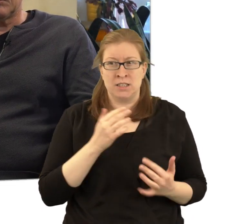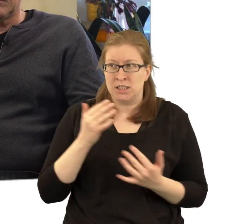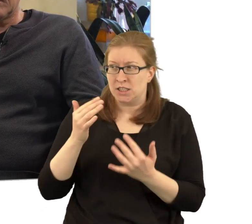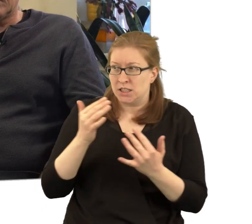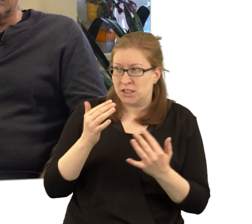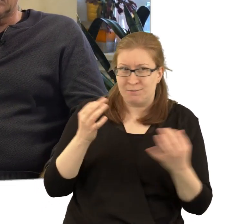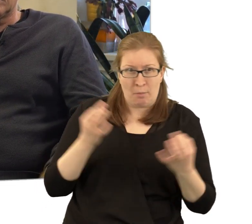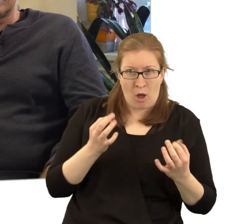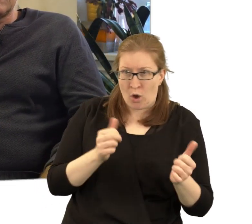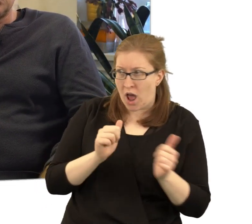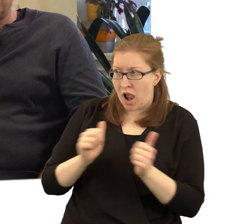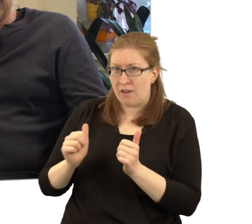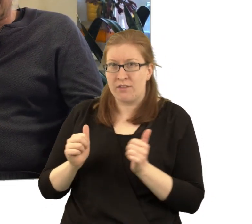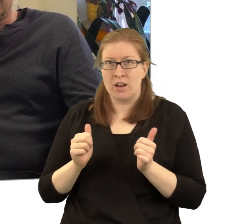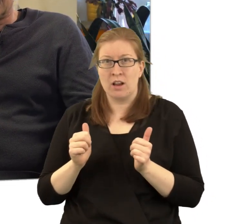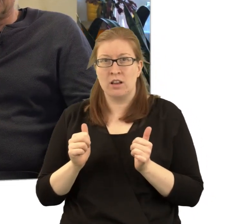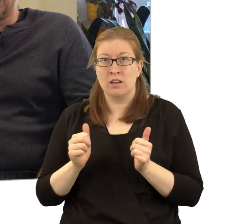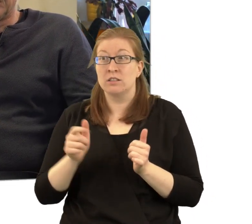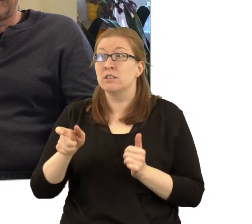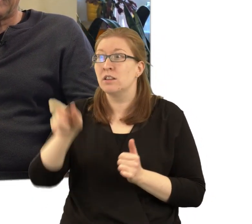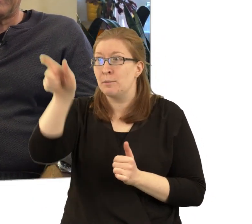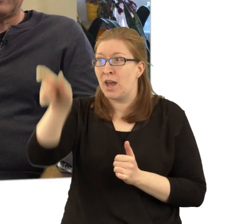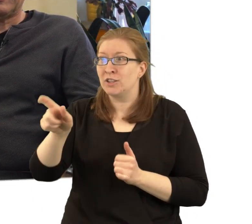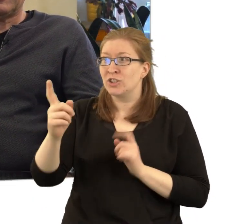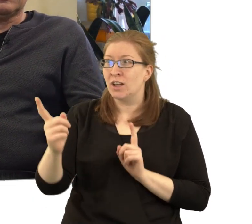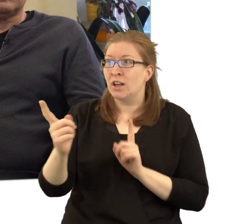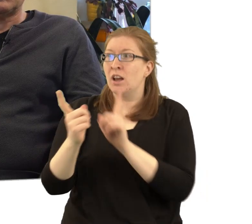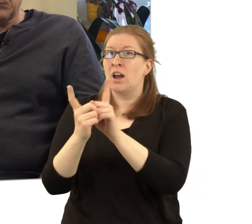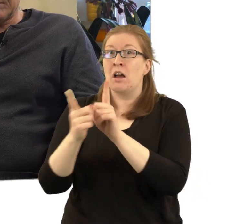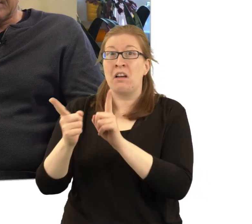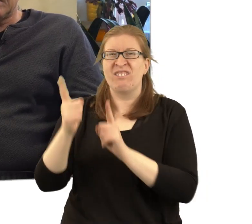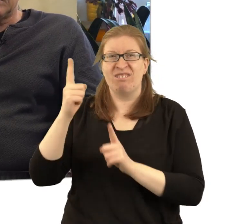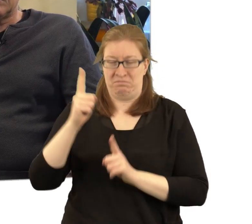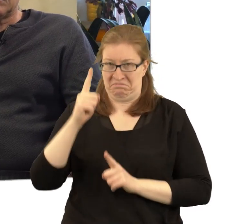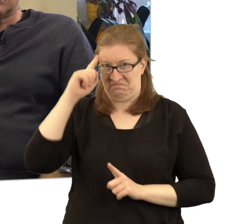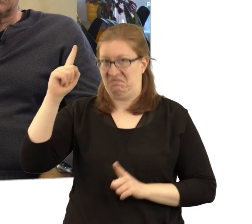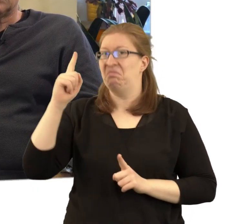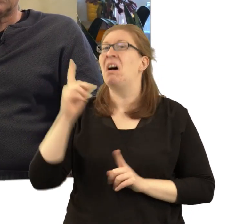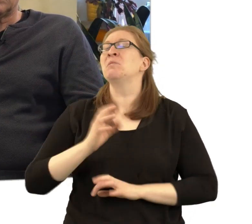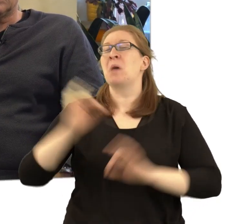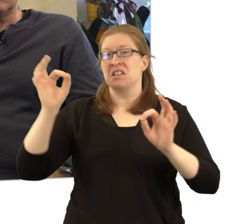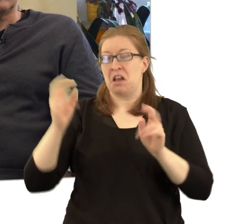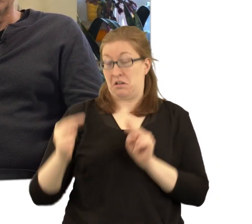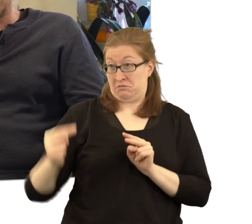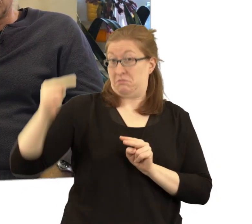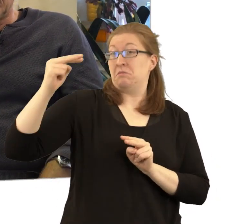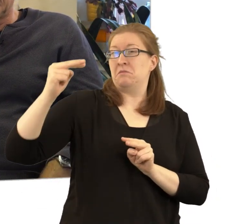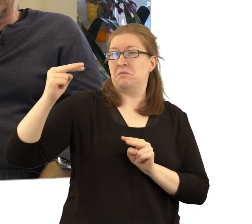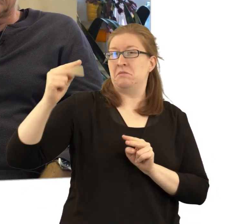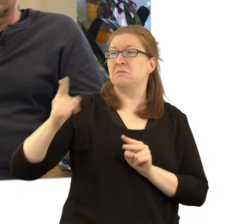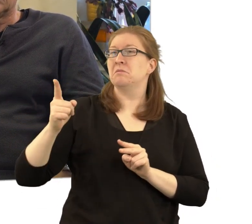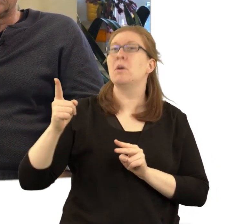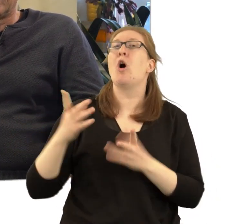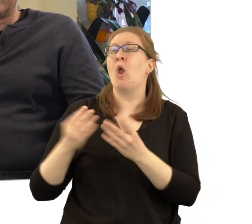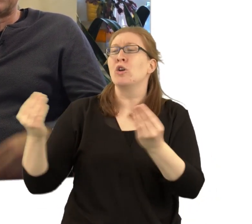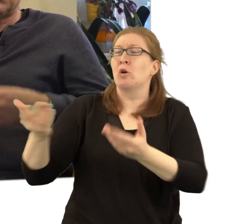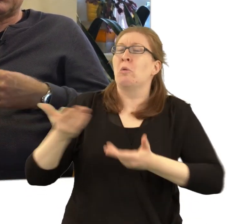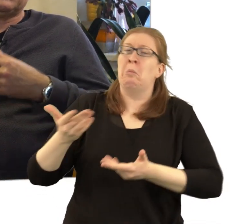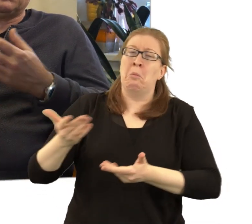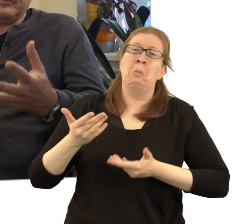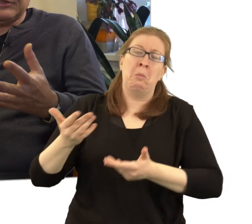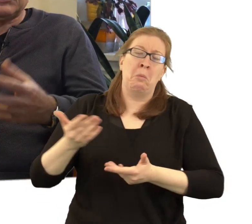sie Menschen begegnen, die es nicht besser wissen, die nicht größer sind, die nicht Lösungen anbieten,